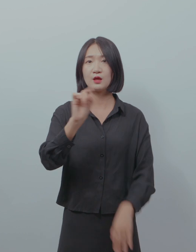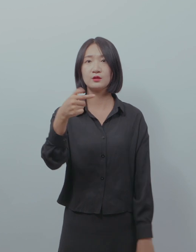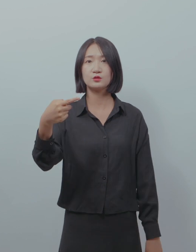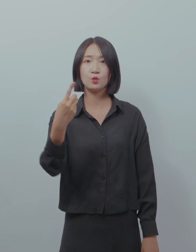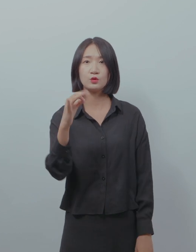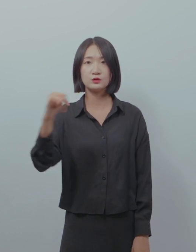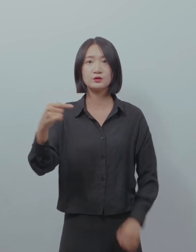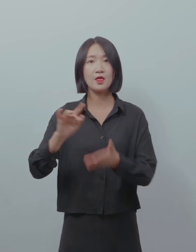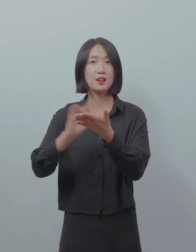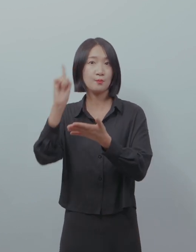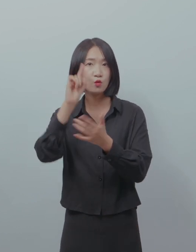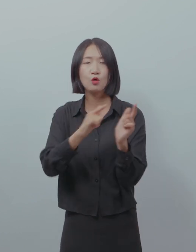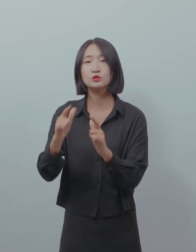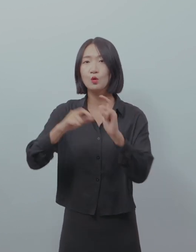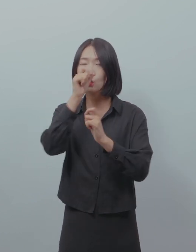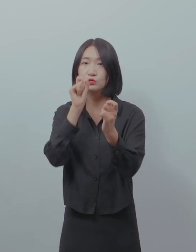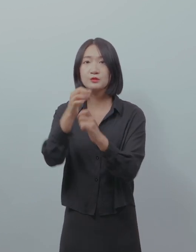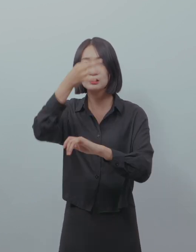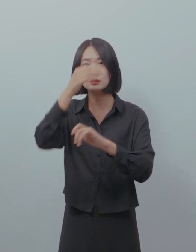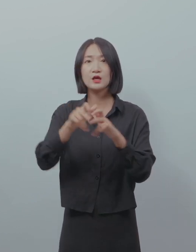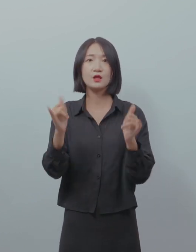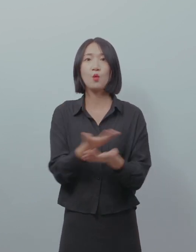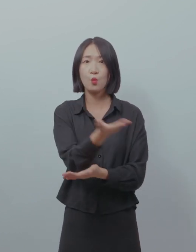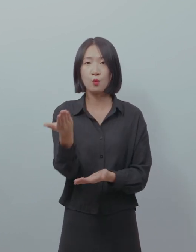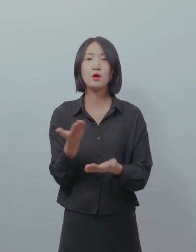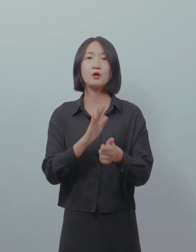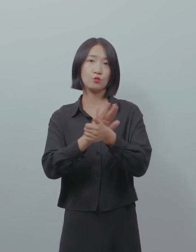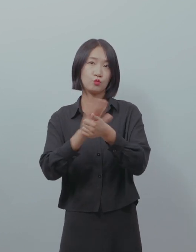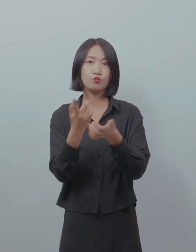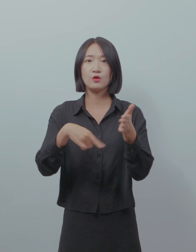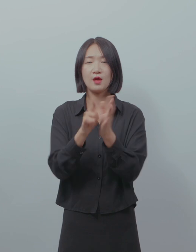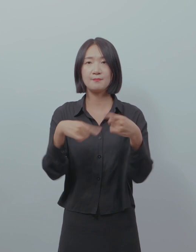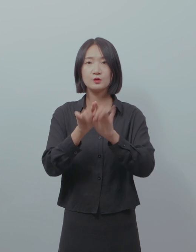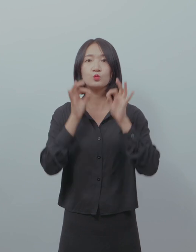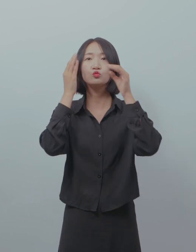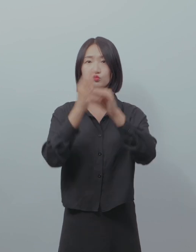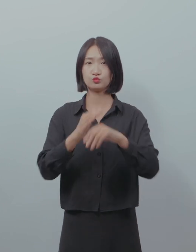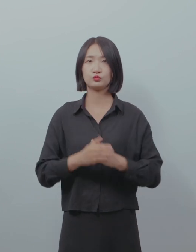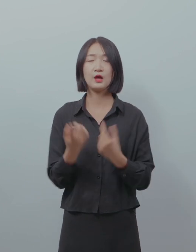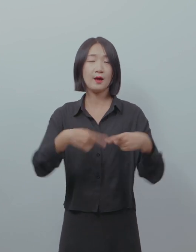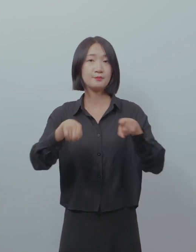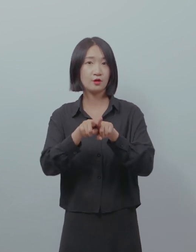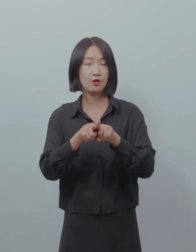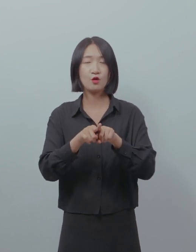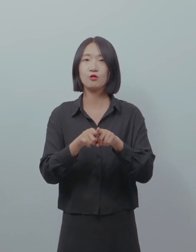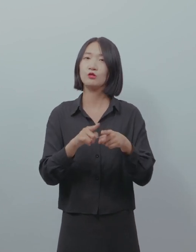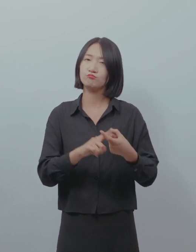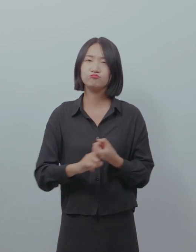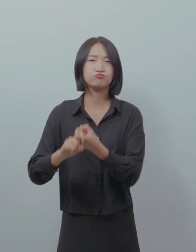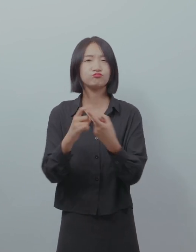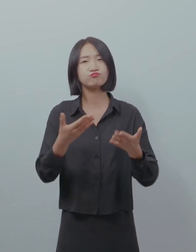안드로이드 폰들도 더 좋은 접근성을 장애인들에게 제공할 수 있도록 하기 위해 같이 노력하고 있어 함께